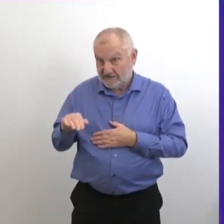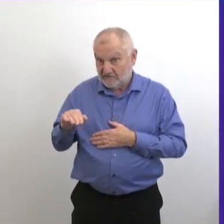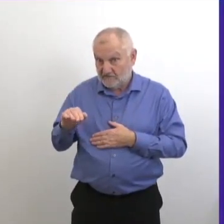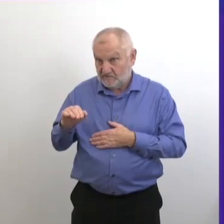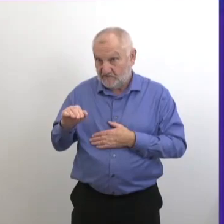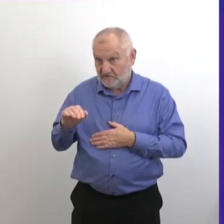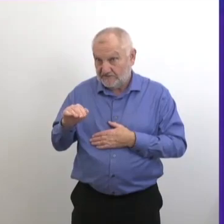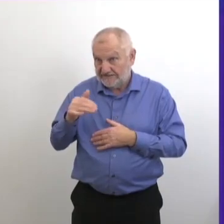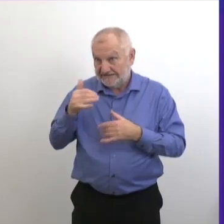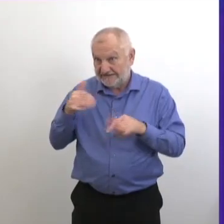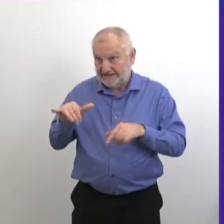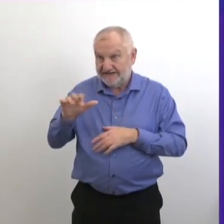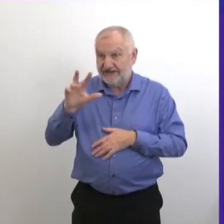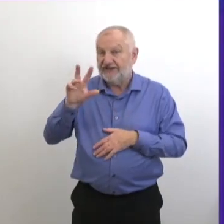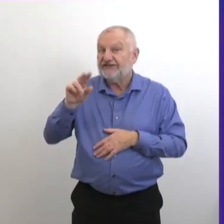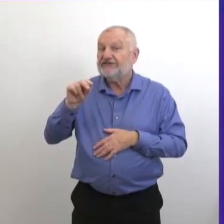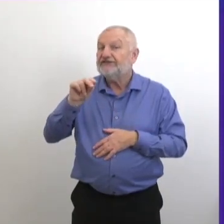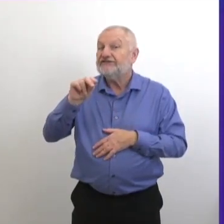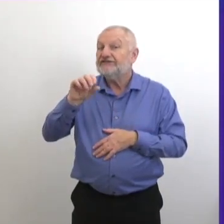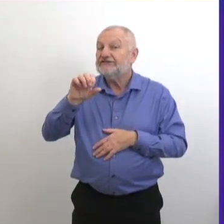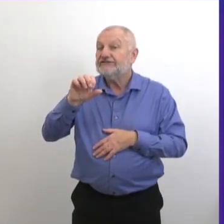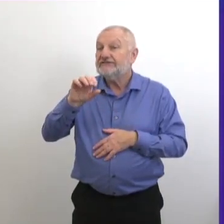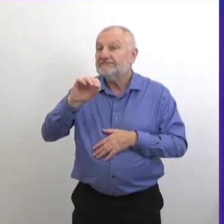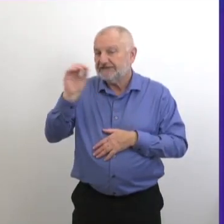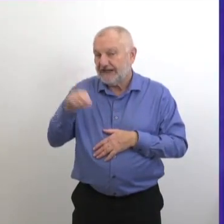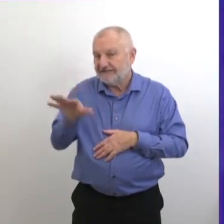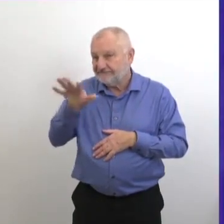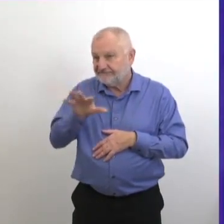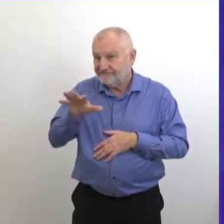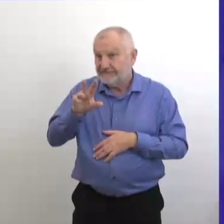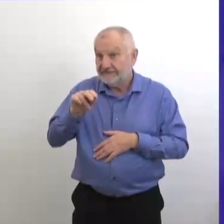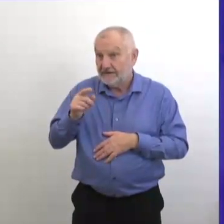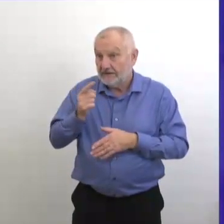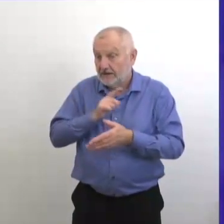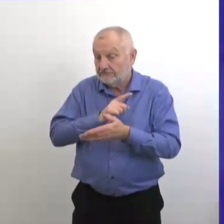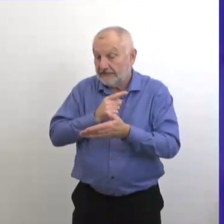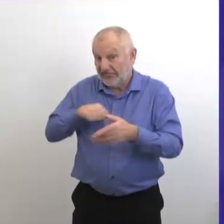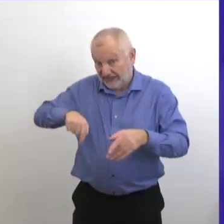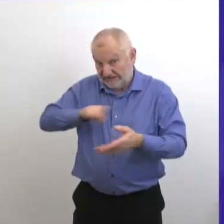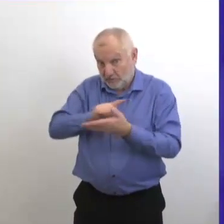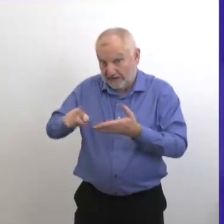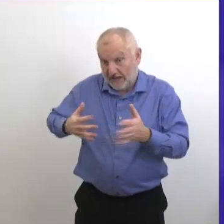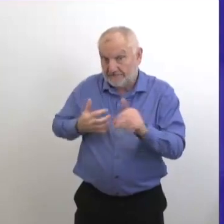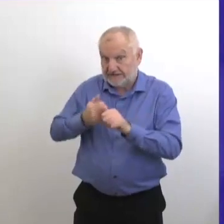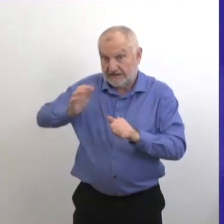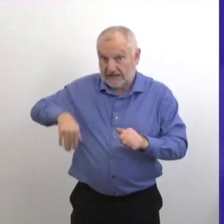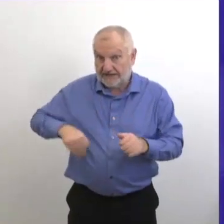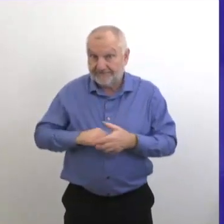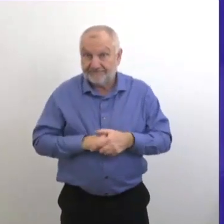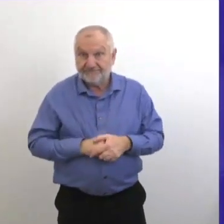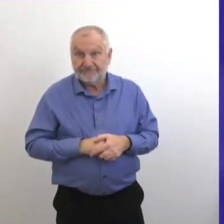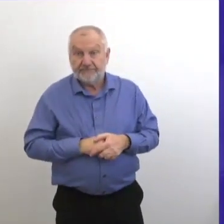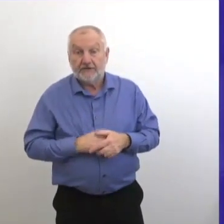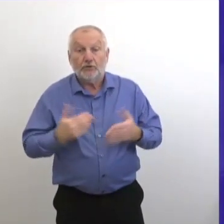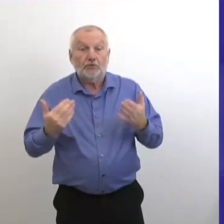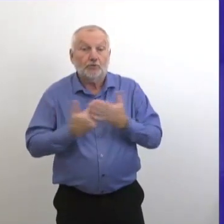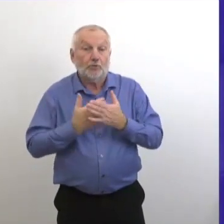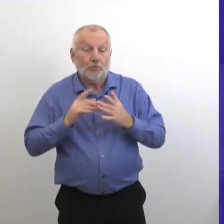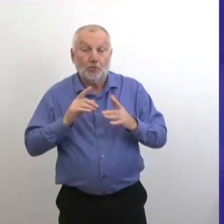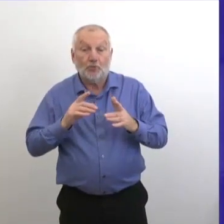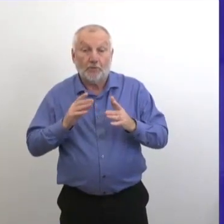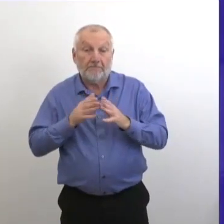La semaine dernière, c'était en déclin. On est à peu près au milieu d'à peu près 30 %. Dans le nouvel ordre de santé publique,